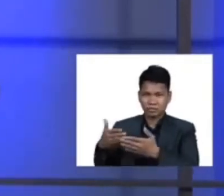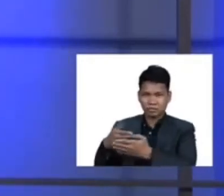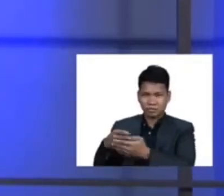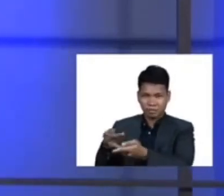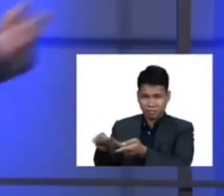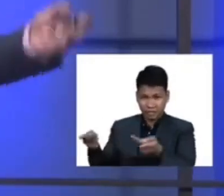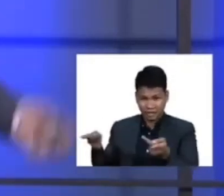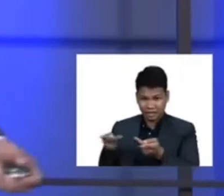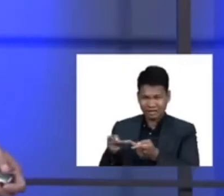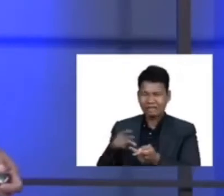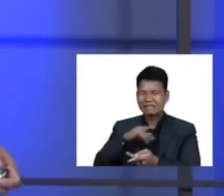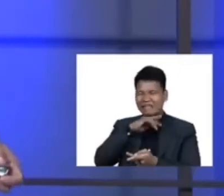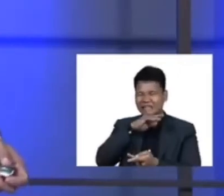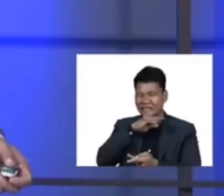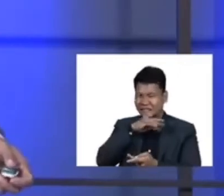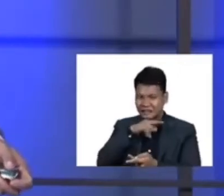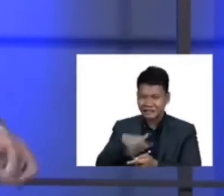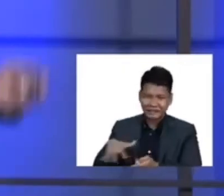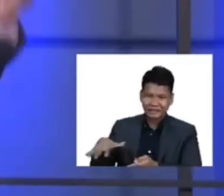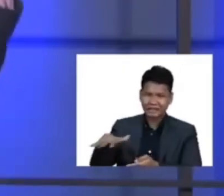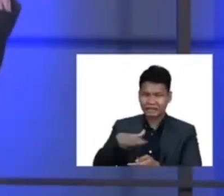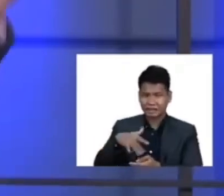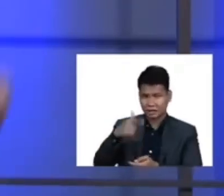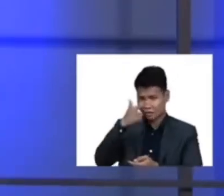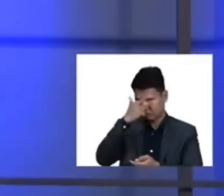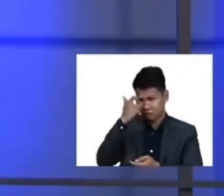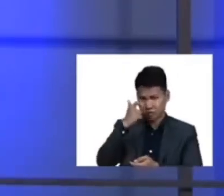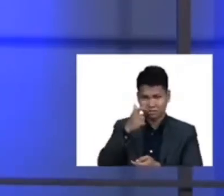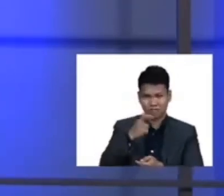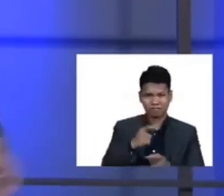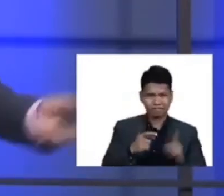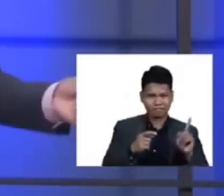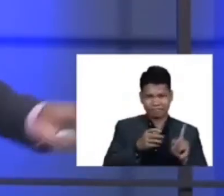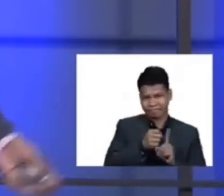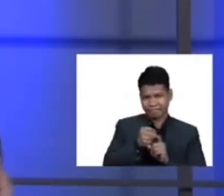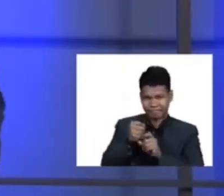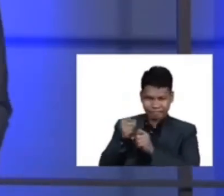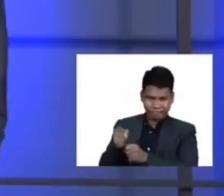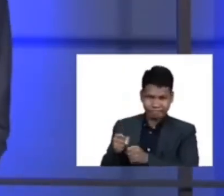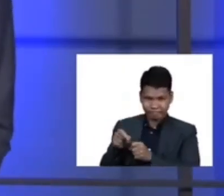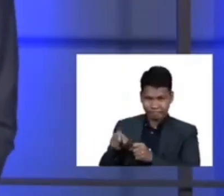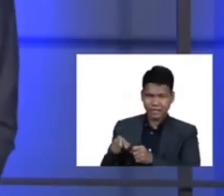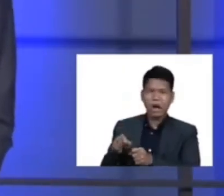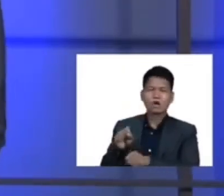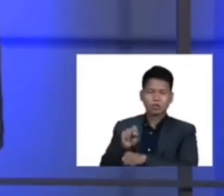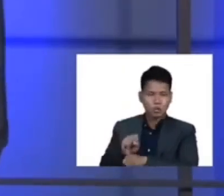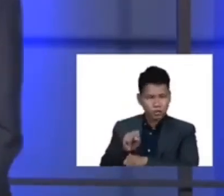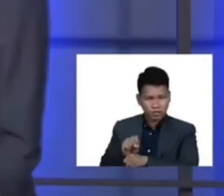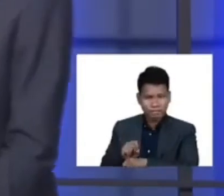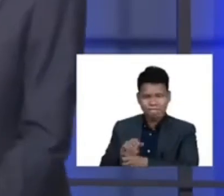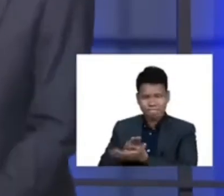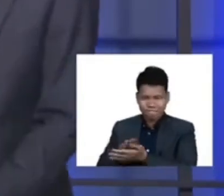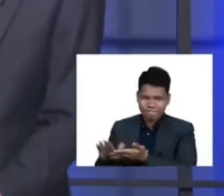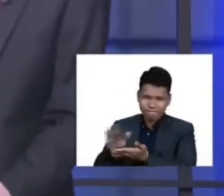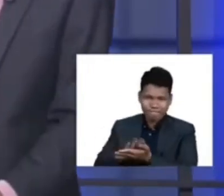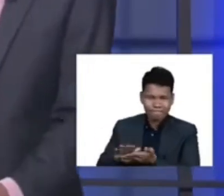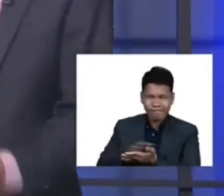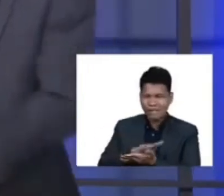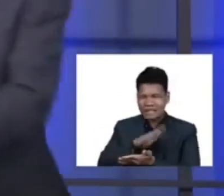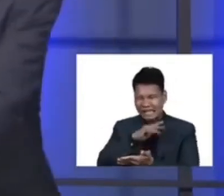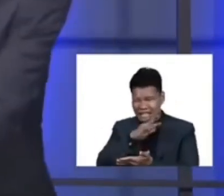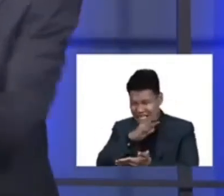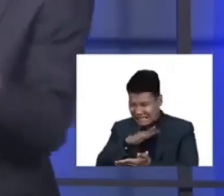camp napakarumi pero dahil yung ibinigay sa kanya ginawa niya yung kanyang gawain at habang siya naglilinis